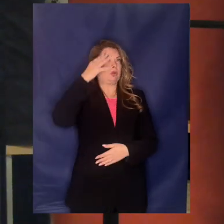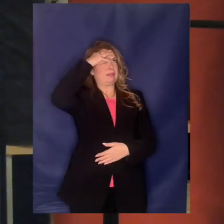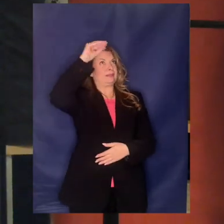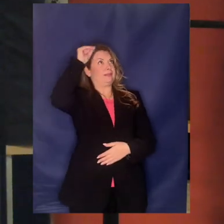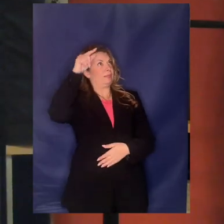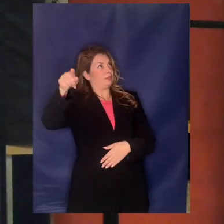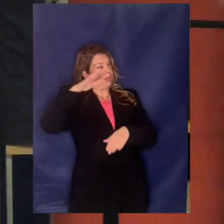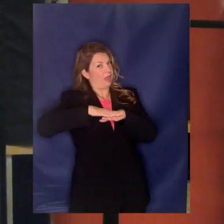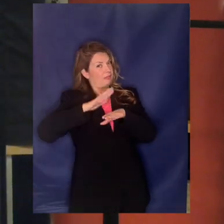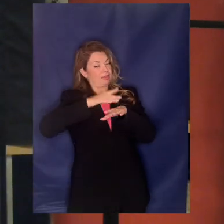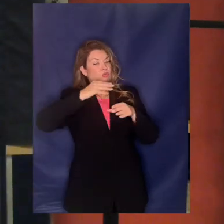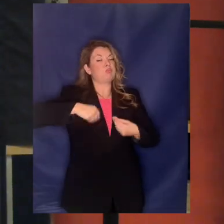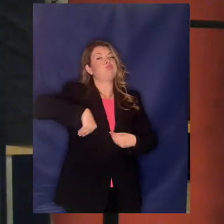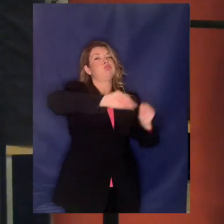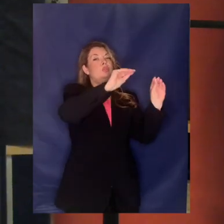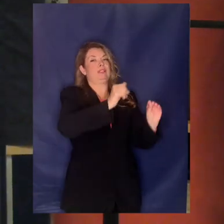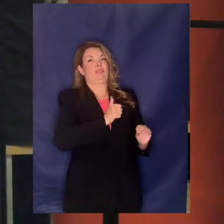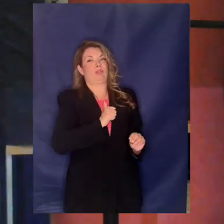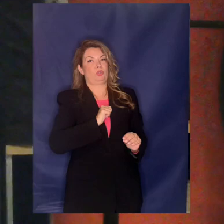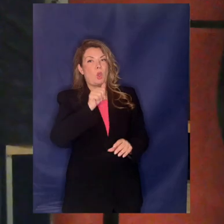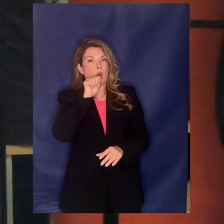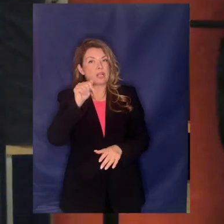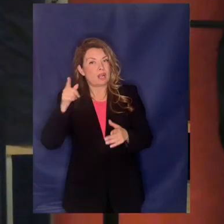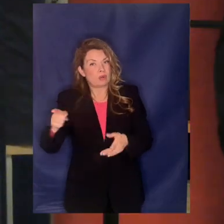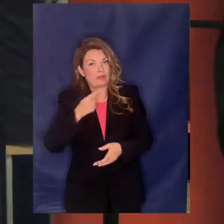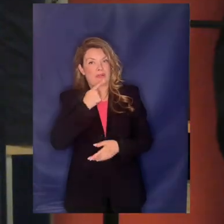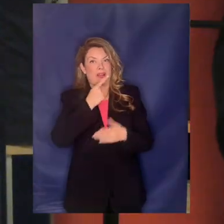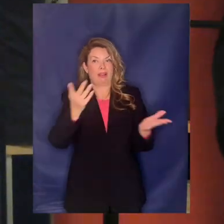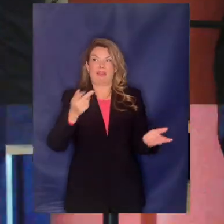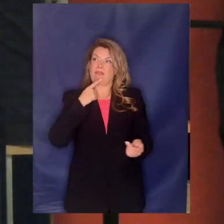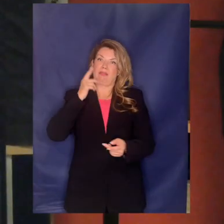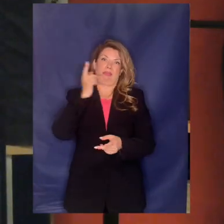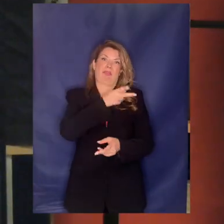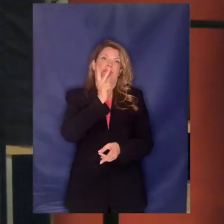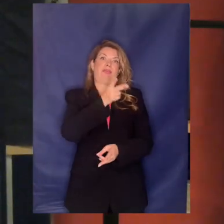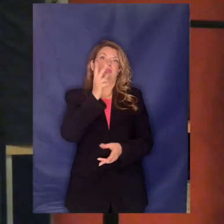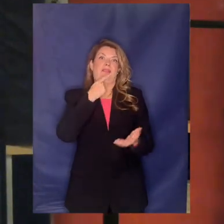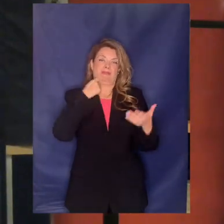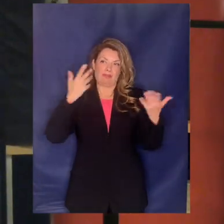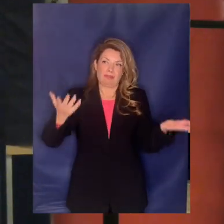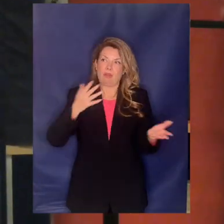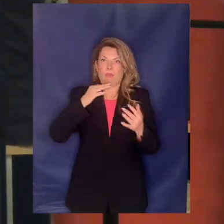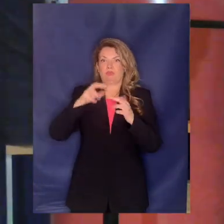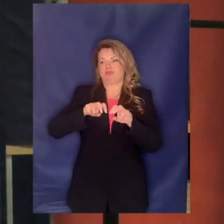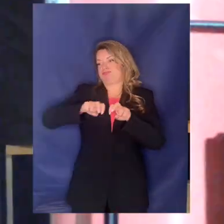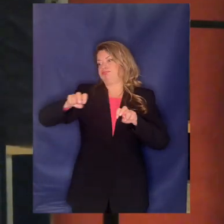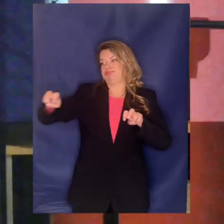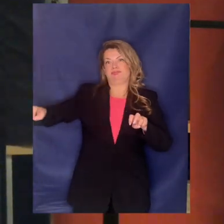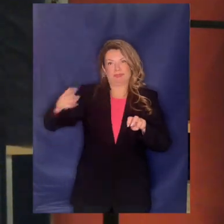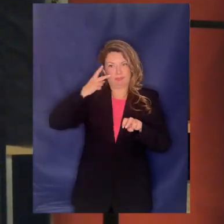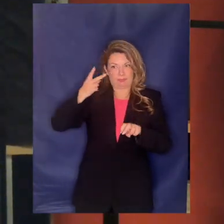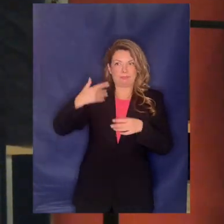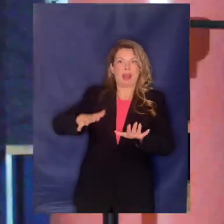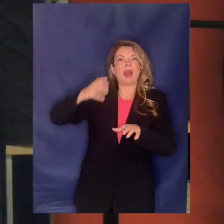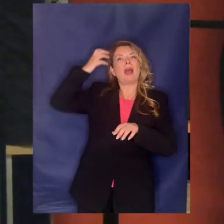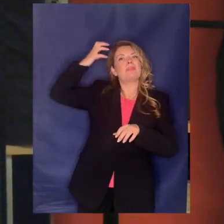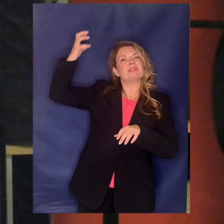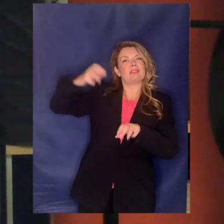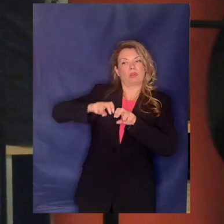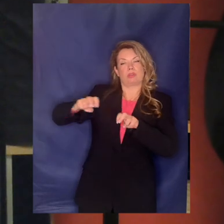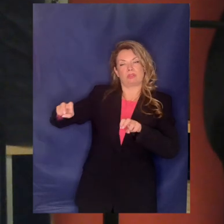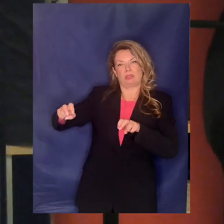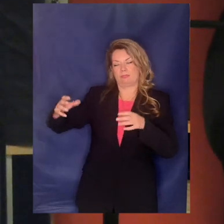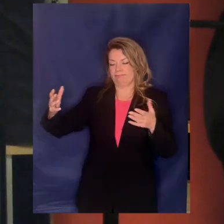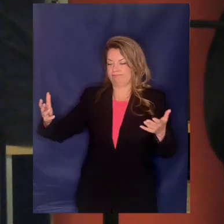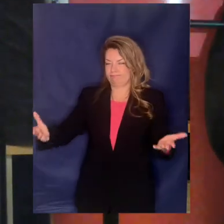σημαντικά περιουσικά στοιχεία όπως ακούσατε από τους καθήλυνα αρμόδιους επιστήμονες εντάξει πρέπει να μας